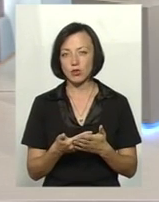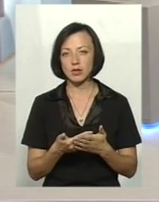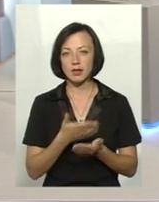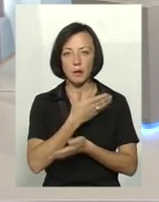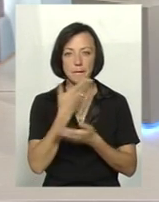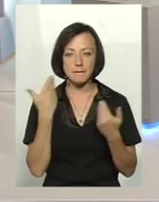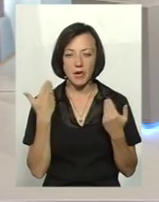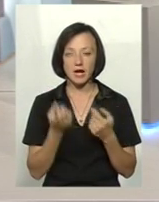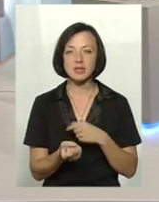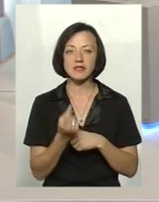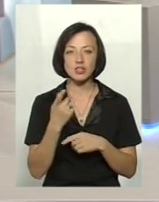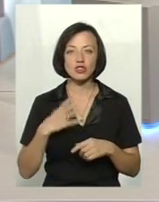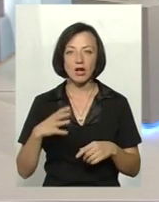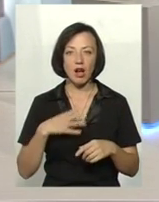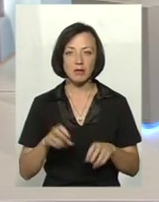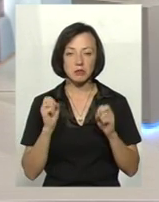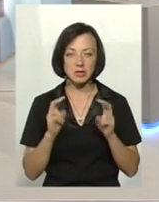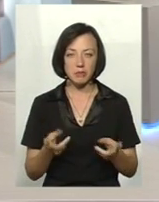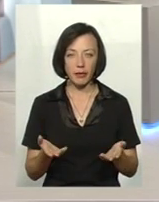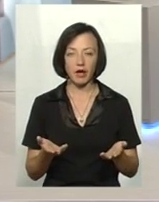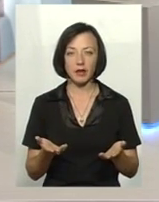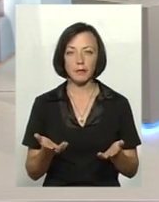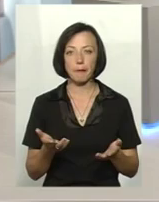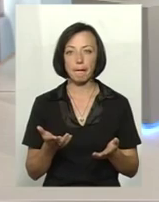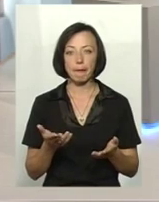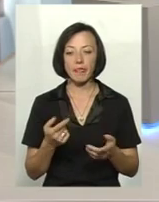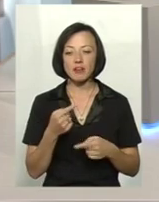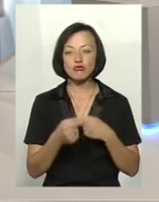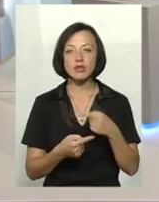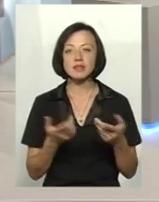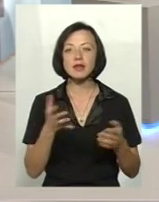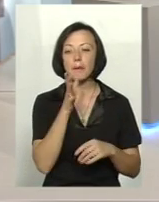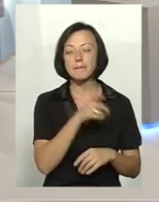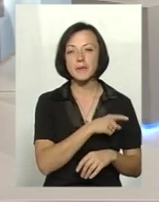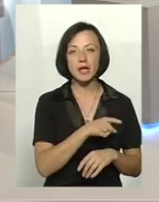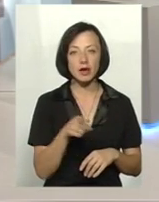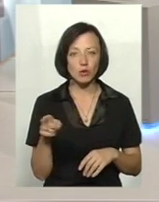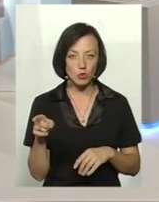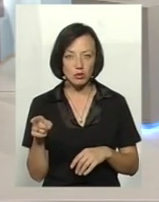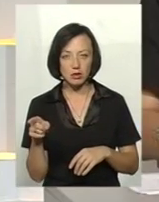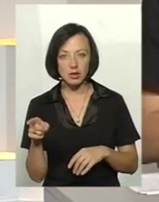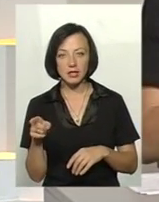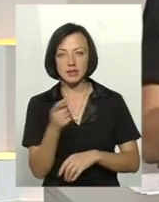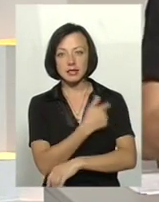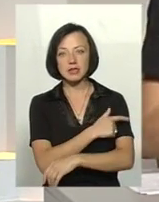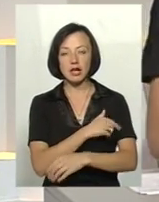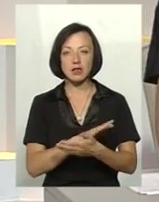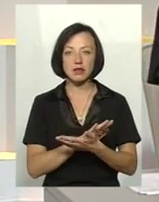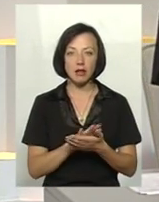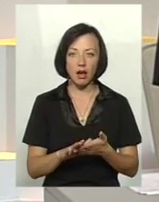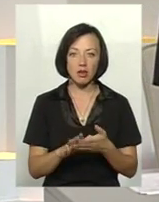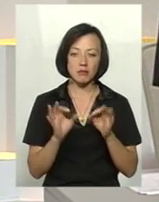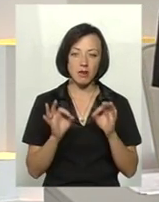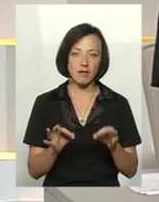немає звідки чекати небезпеки. Через який період? Є якийсь період, санітарний, не знаю, як